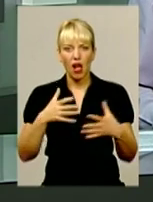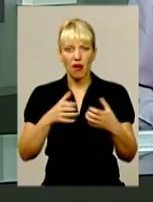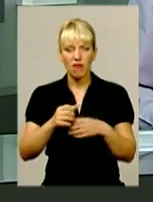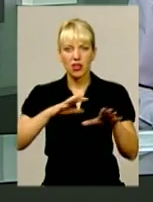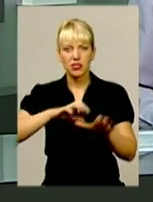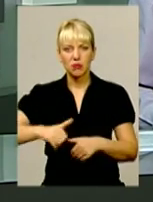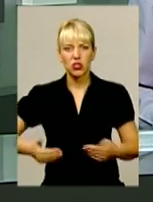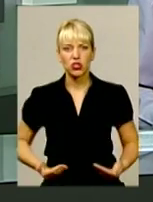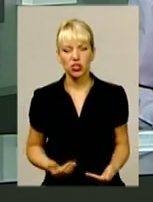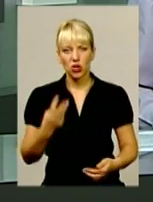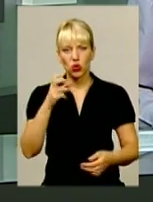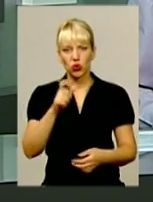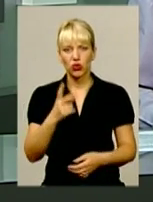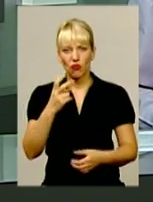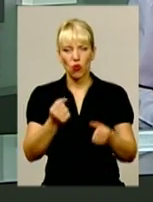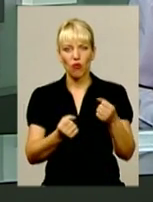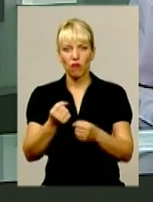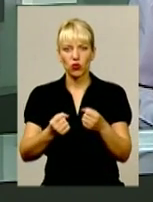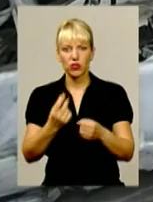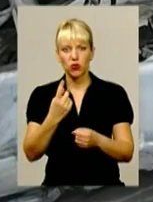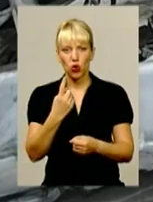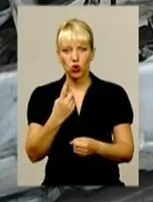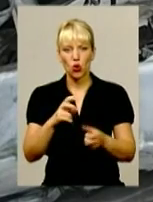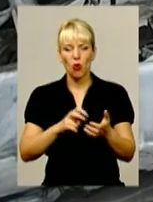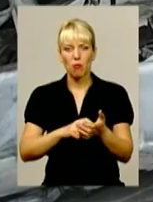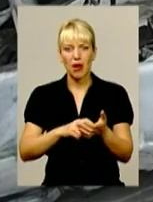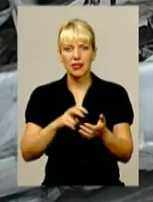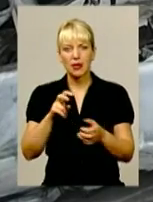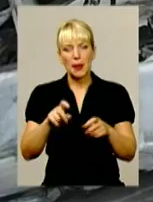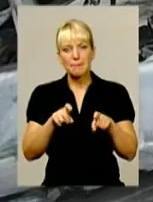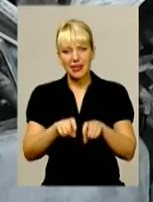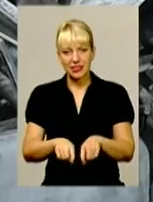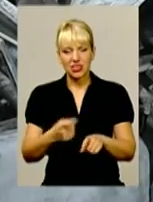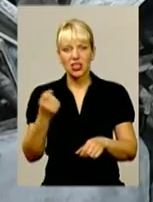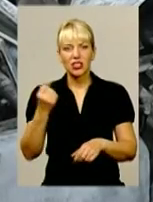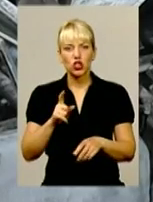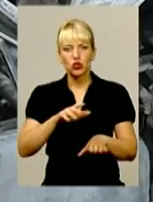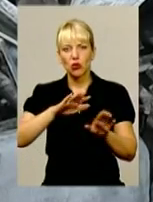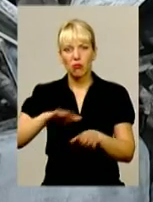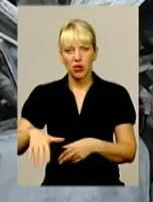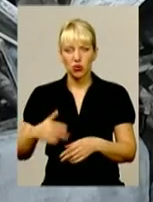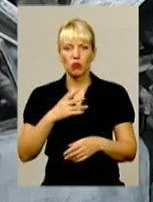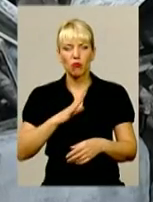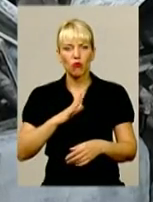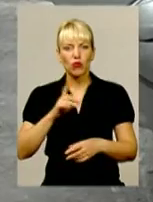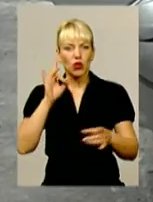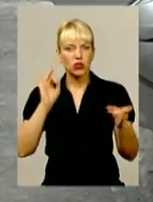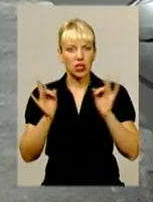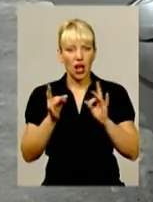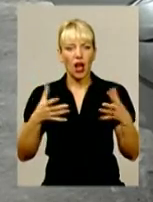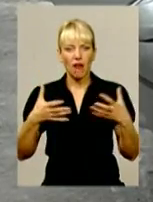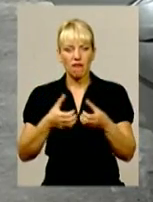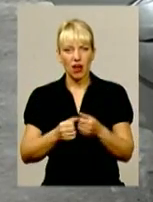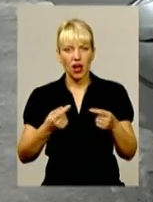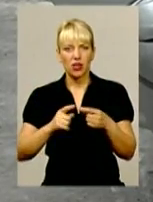– двох водіїв та одного пасажира. Киждень, що минув, для Нетішина ознаменувався аваріями. У ніч з п'ятниця на